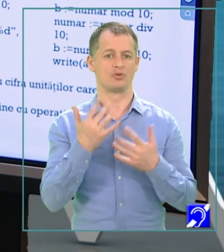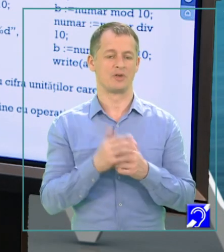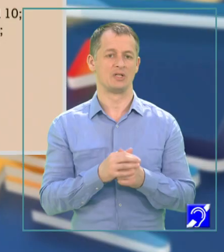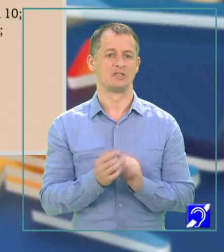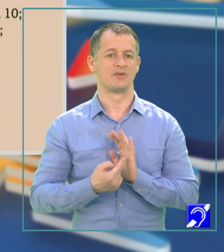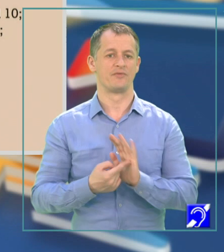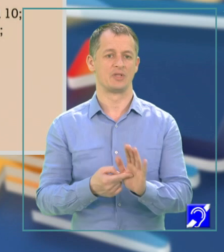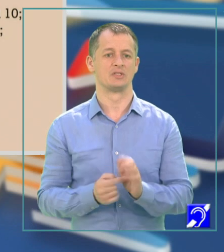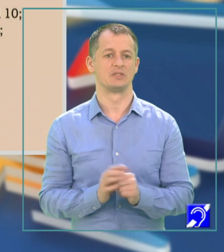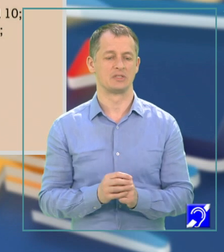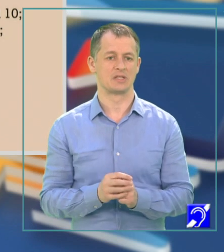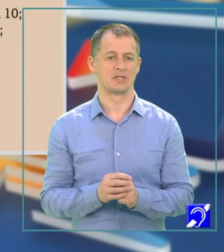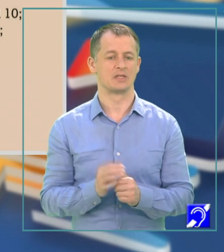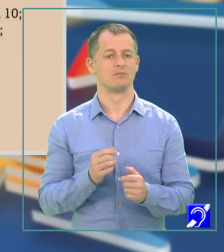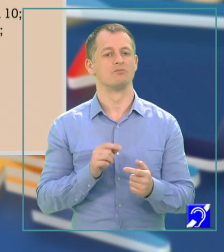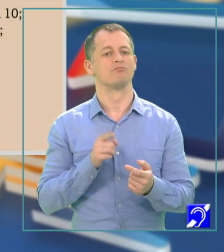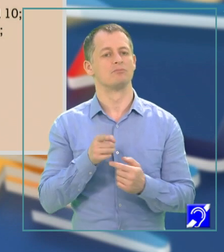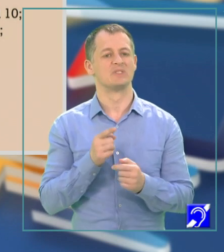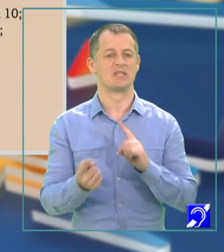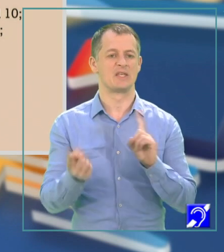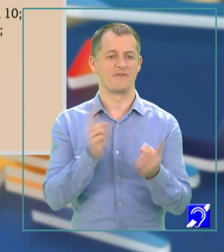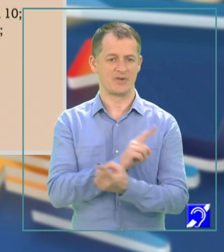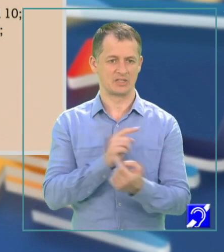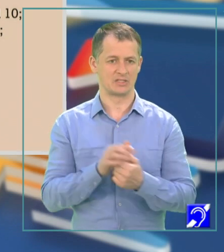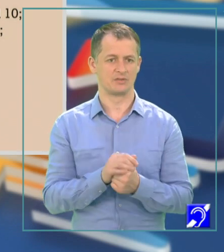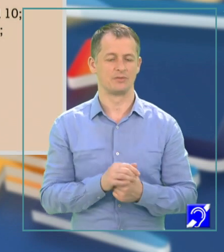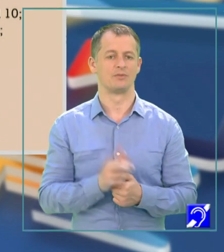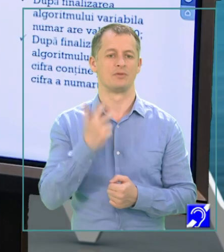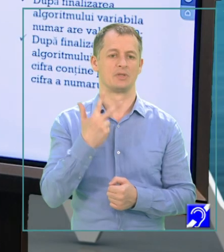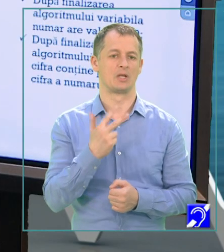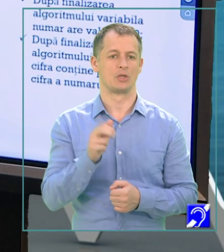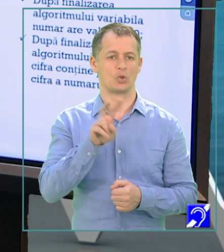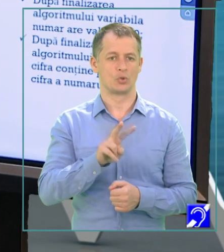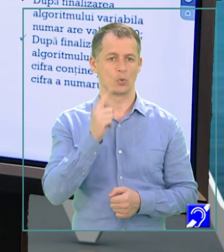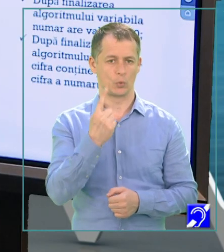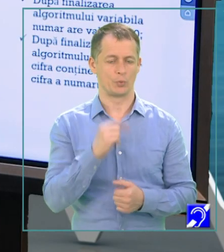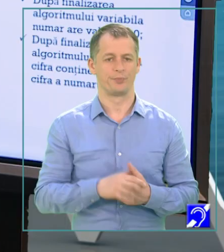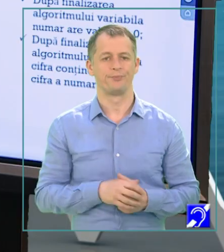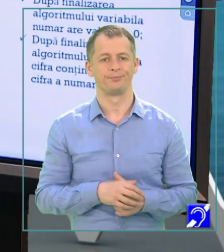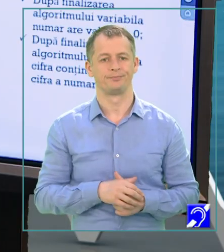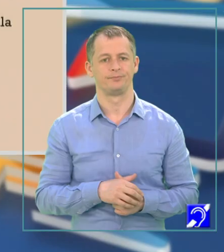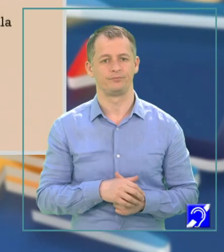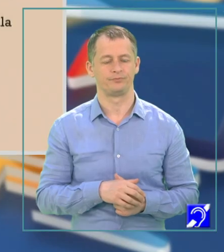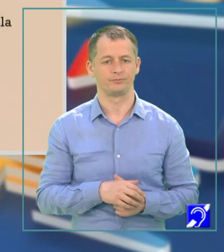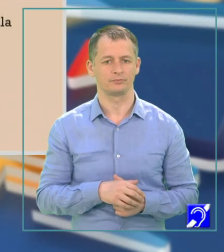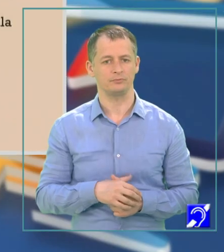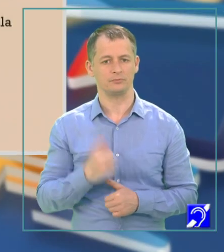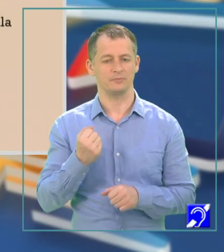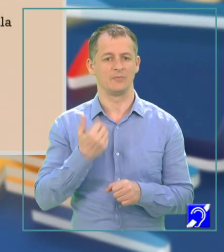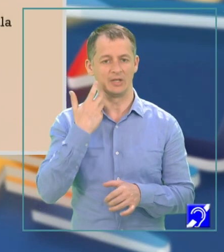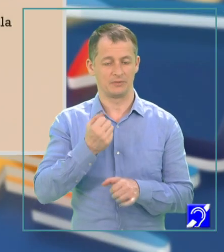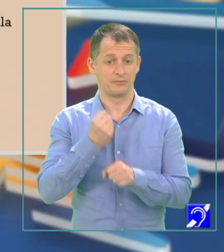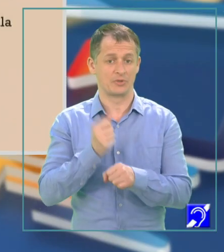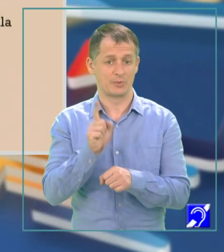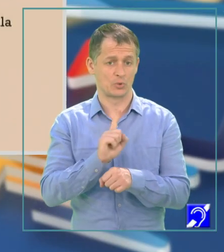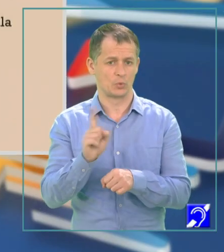afișate în sens invers, adică cifra 3, cifra 2 și cifra 1. Atunci când operăm asupra cifrelor unor numere,